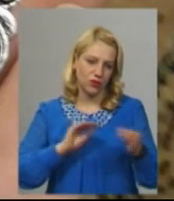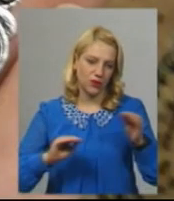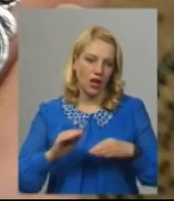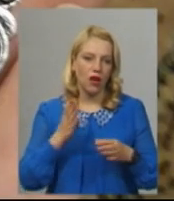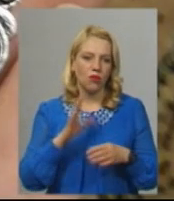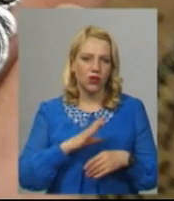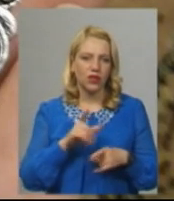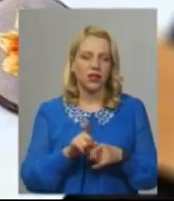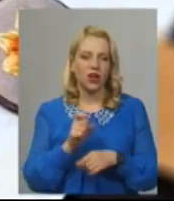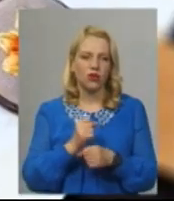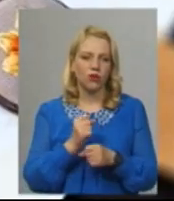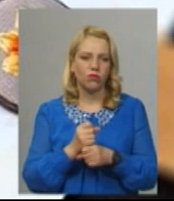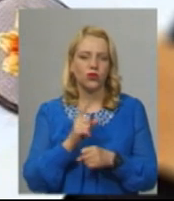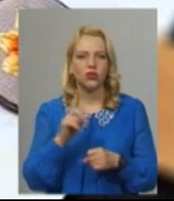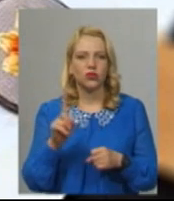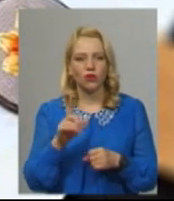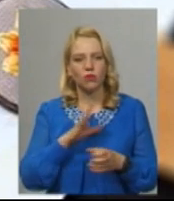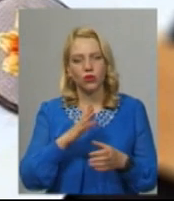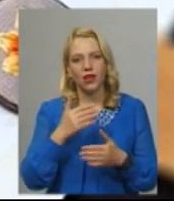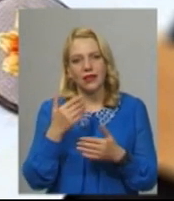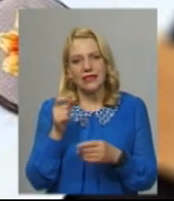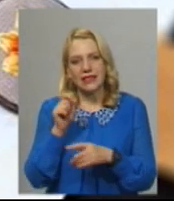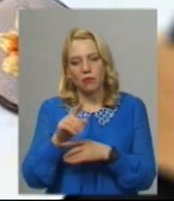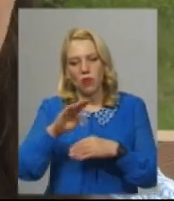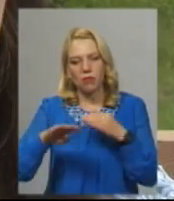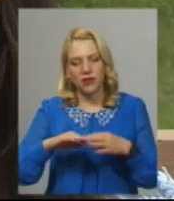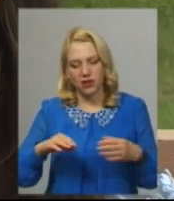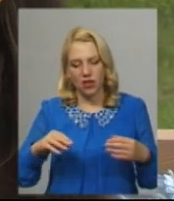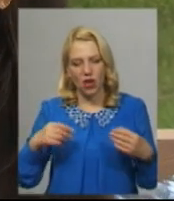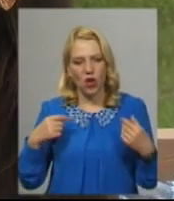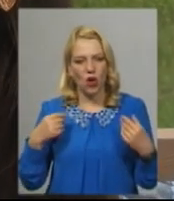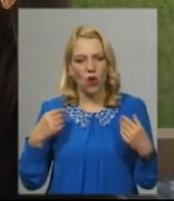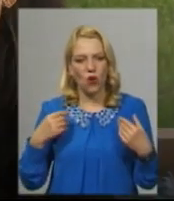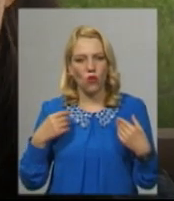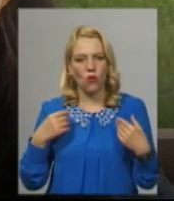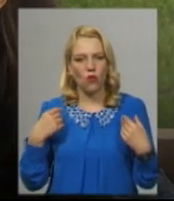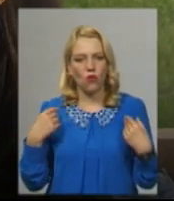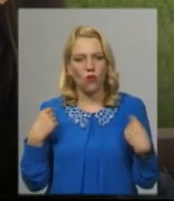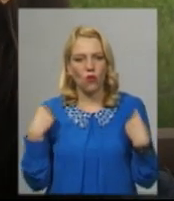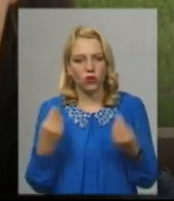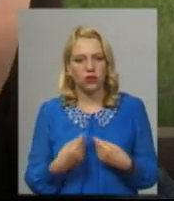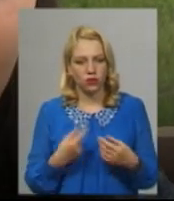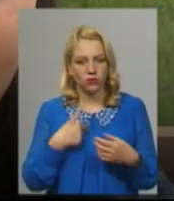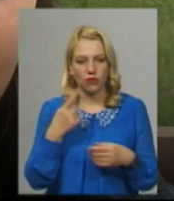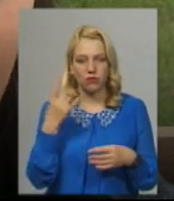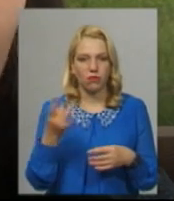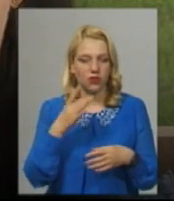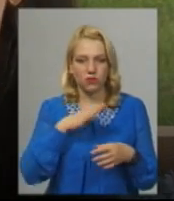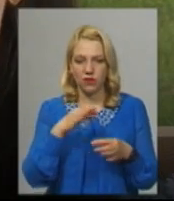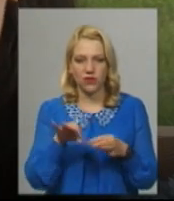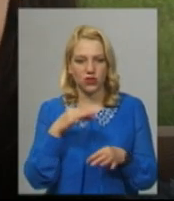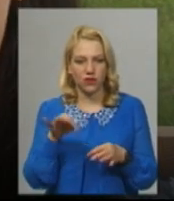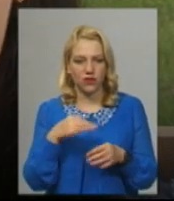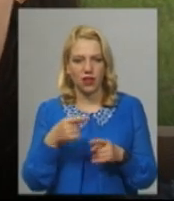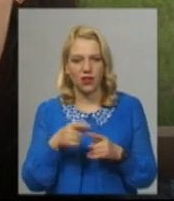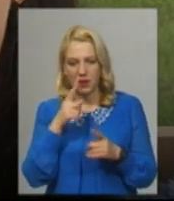доводилося виконати під один з елементів одягу замовниці у техніці художня гладь Було трошки важко, тому що я вишивала вперше Тим паче,